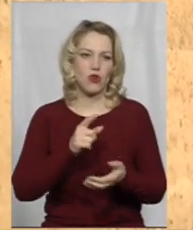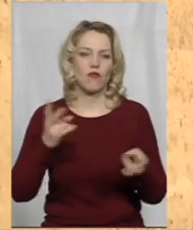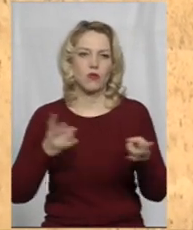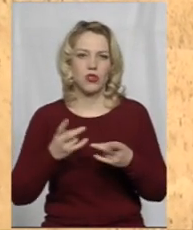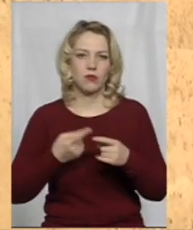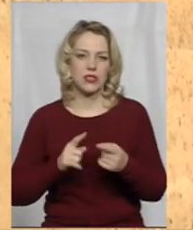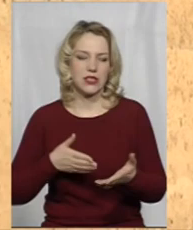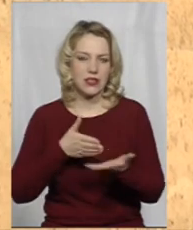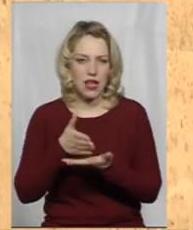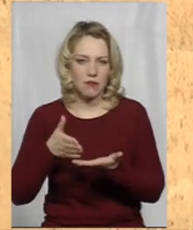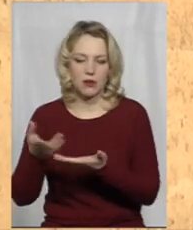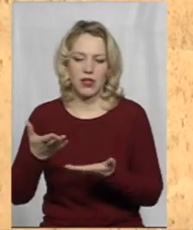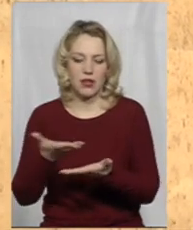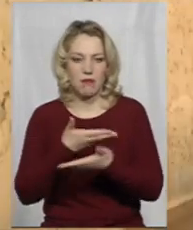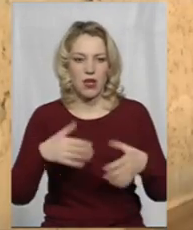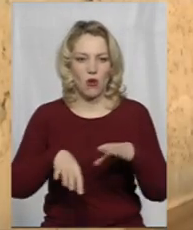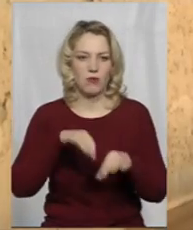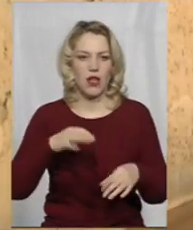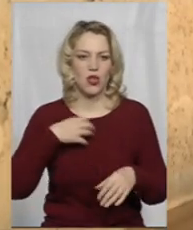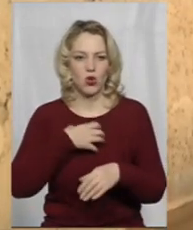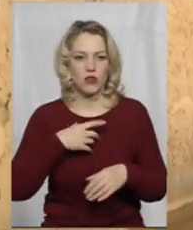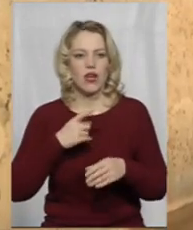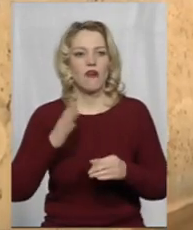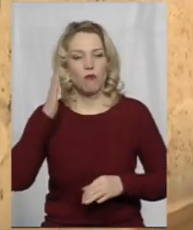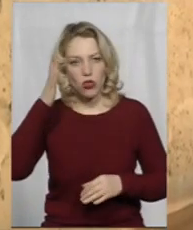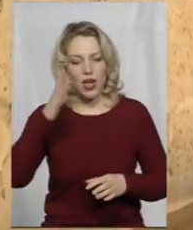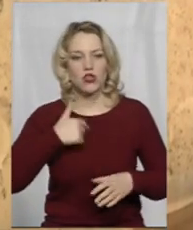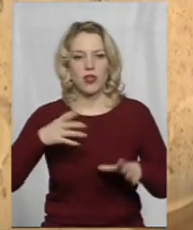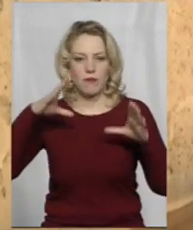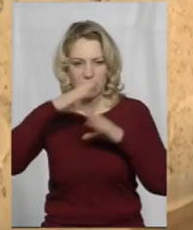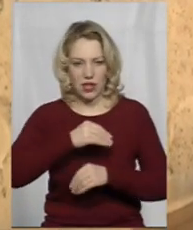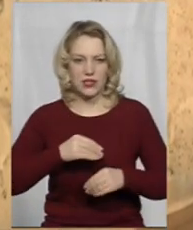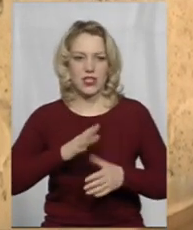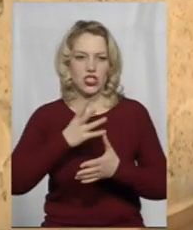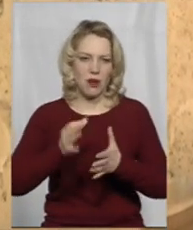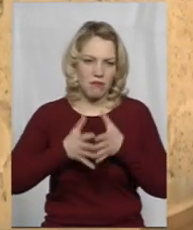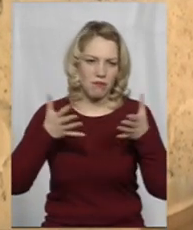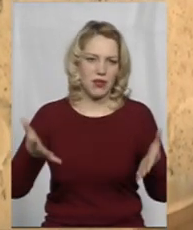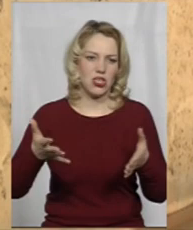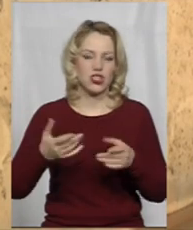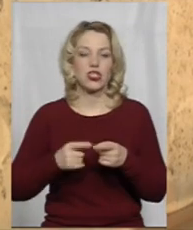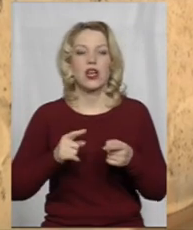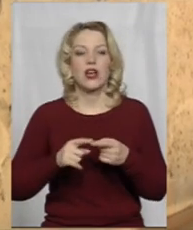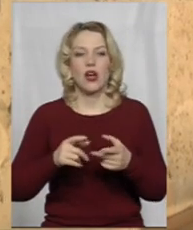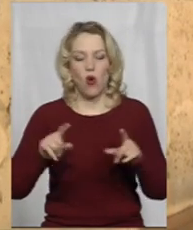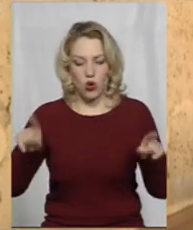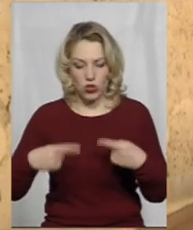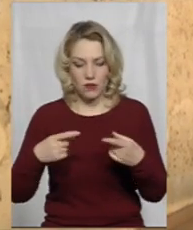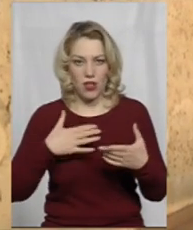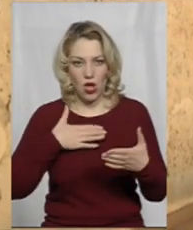які ми обрали для роботи, ключові. В подальшому нам вдасться ще більш глибоко організувати громадський контроль,